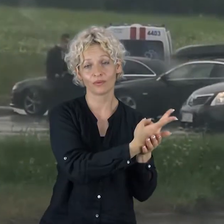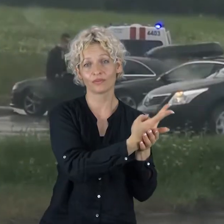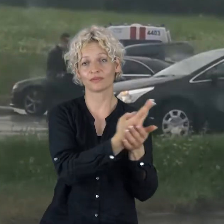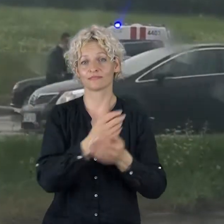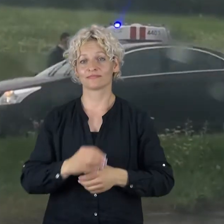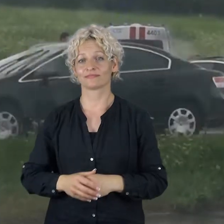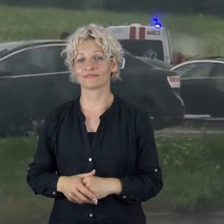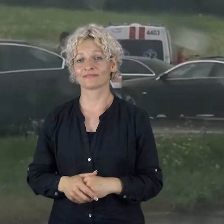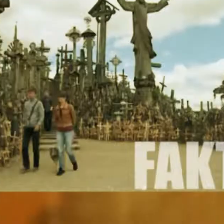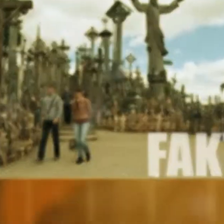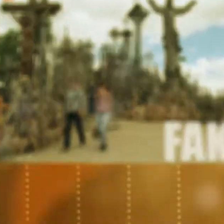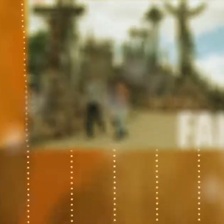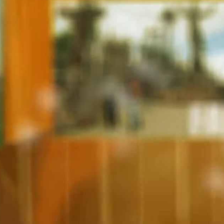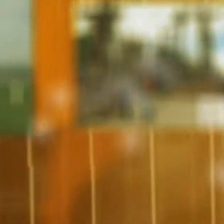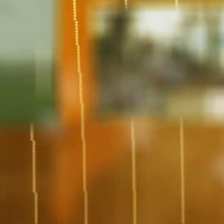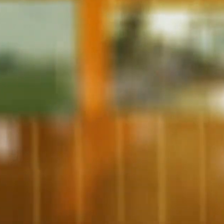ambulatoriškai.